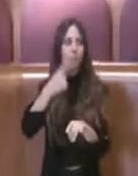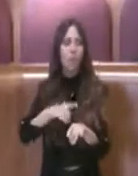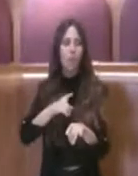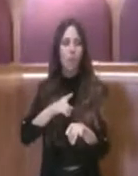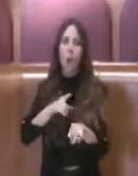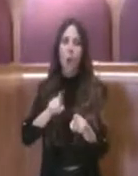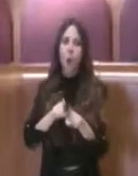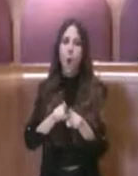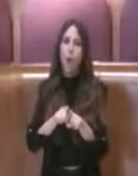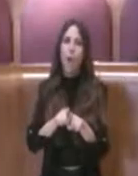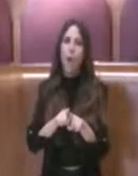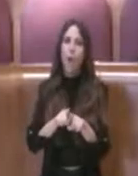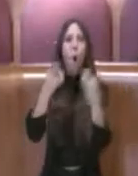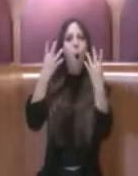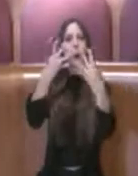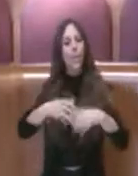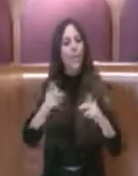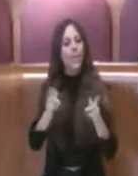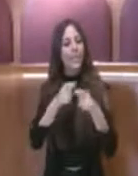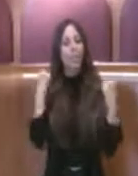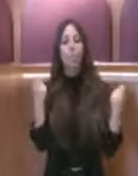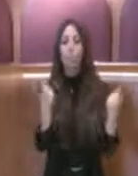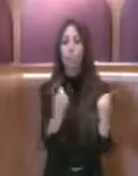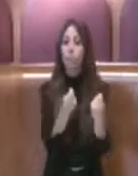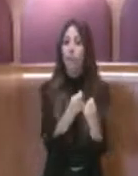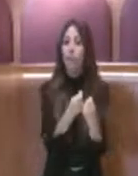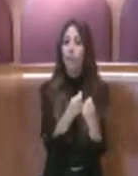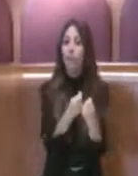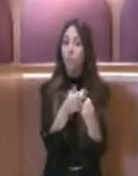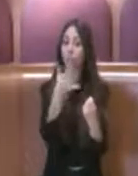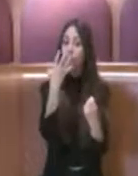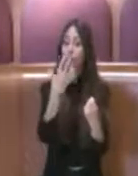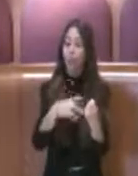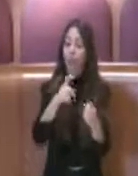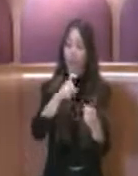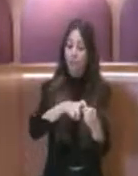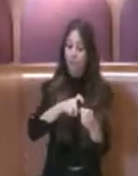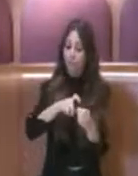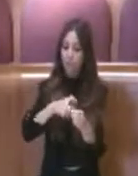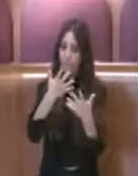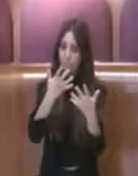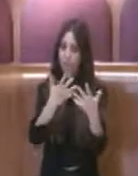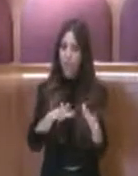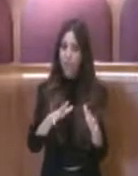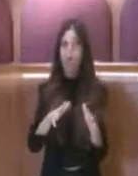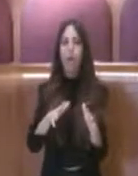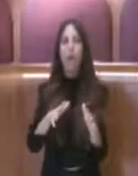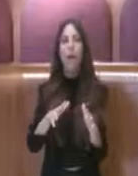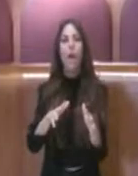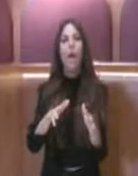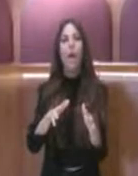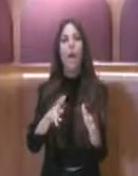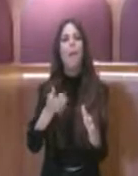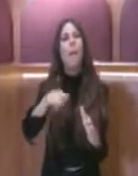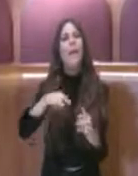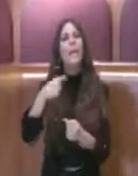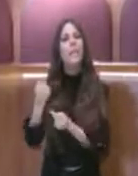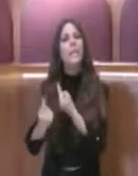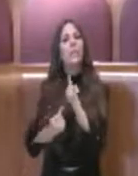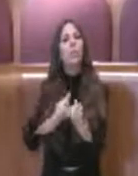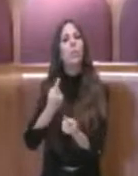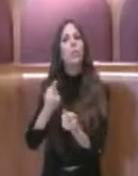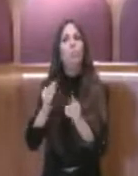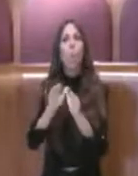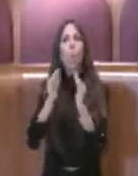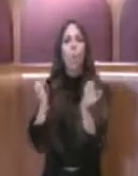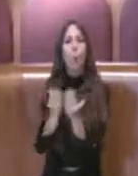di riordino generale che abbiamo fatto con le diverse partecipate, ma anche nell'ambito del mondo